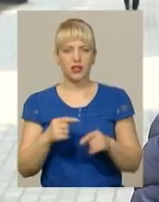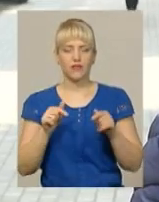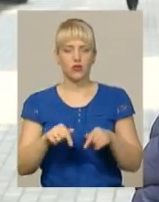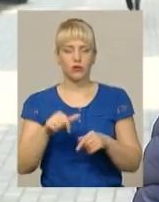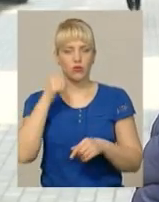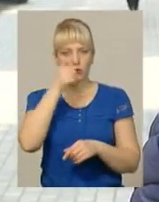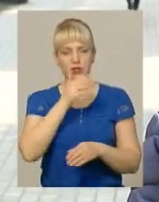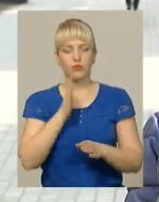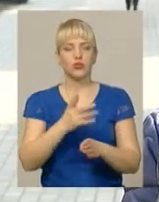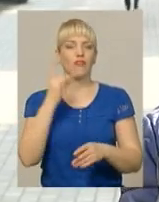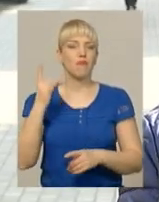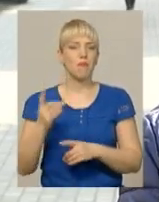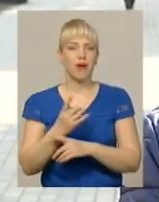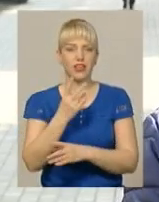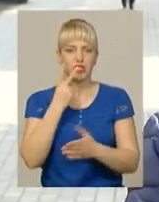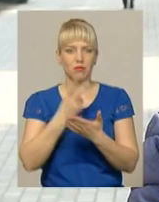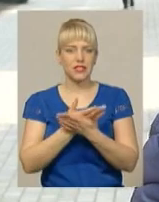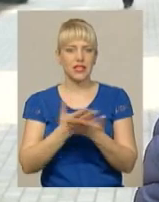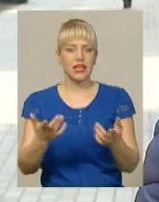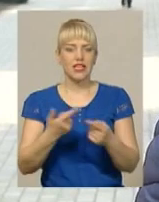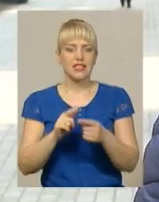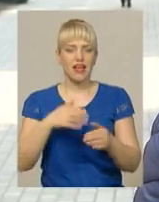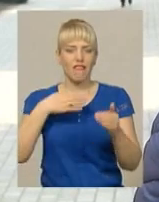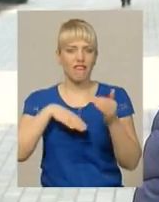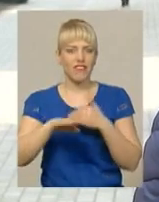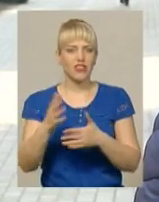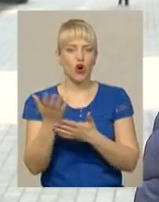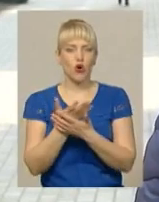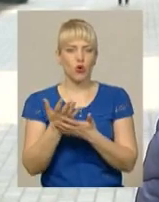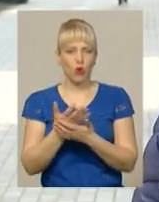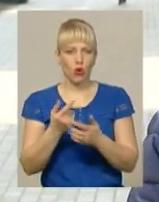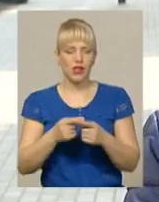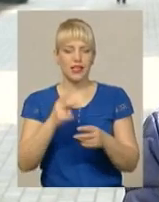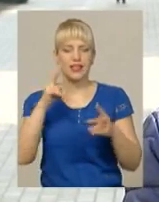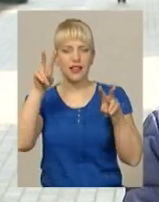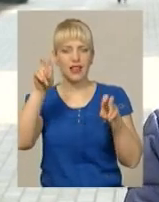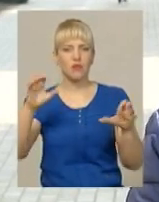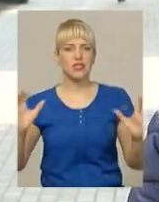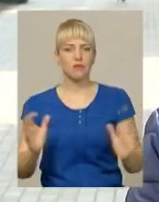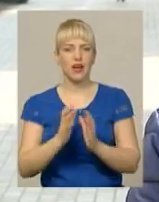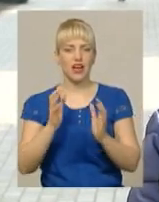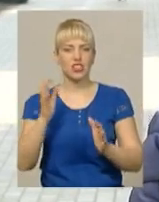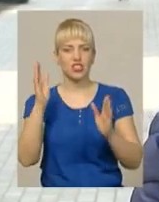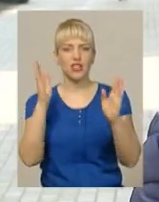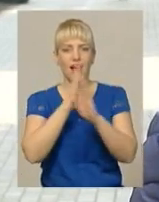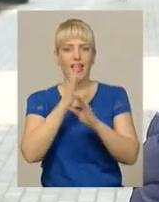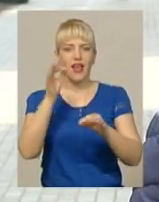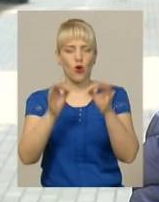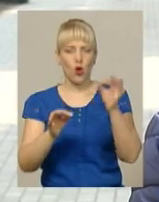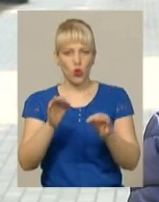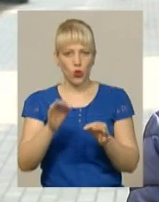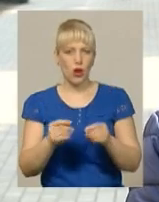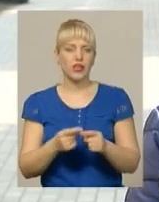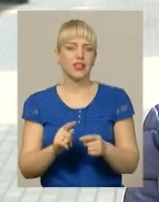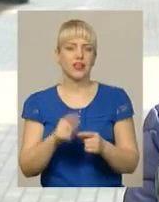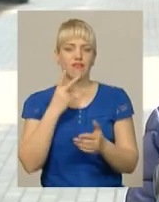вперше презентуватися, це відеоролики на тему збереження екології, висвітлення проблем екології нашого міста,